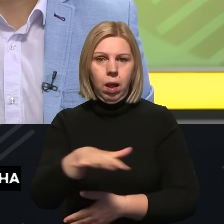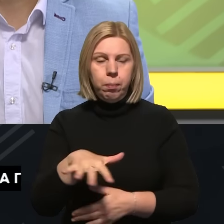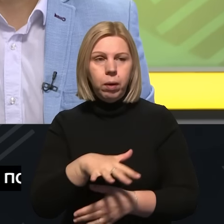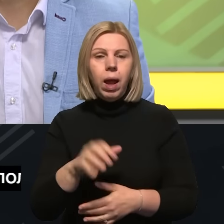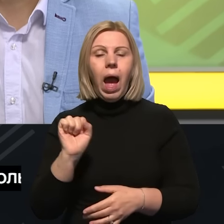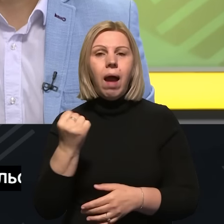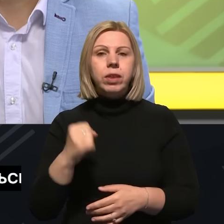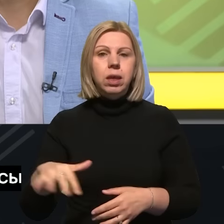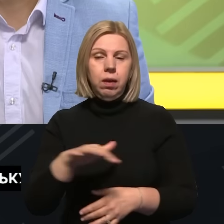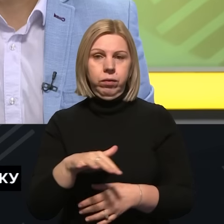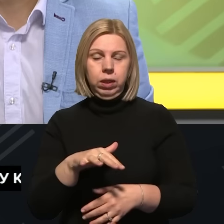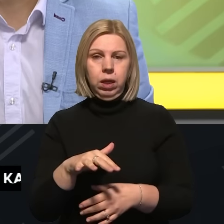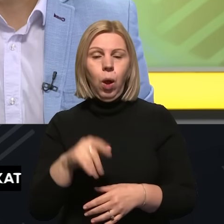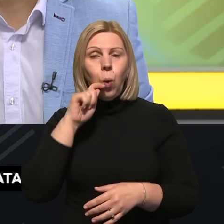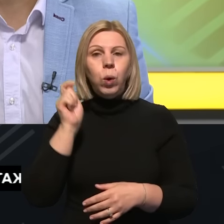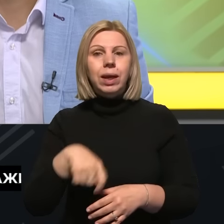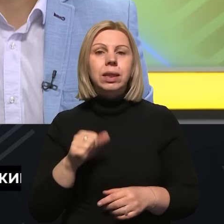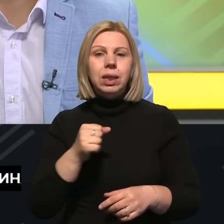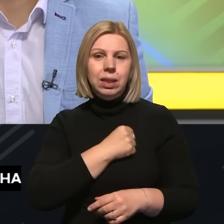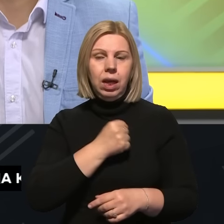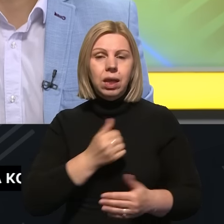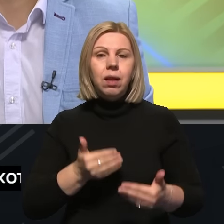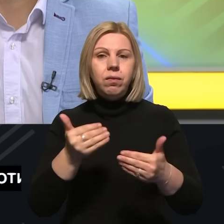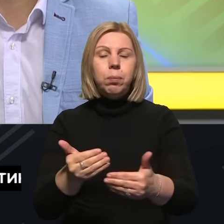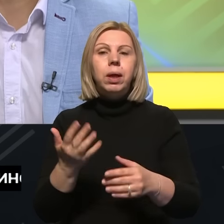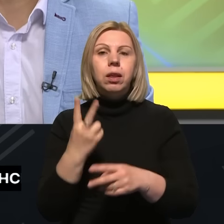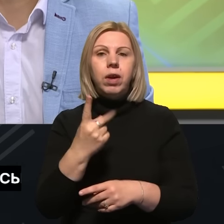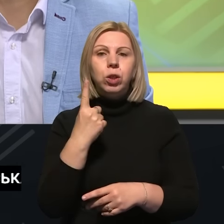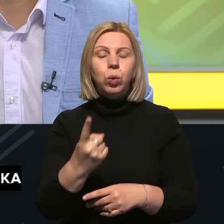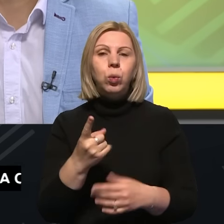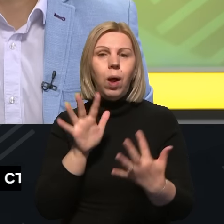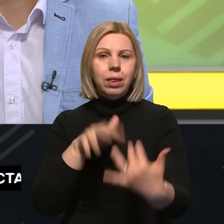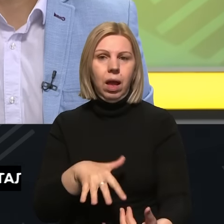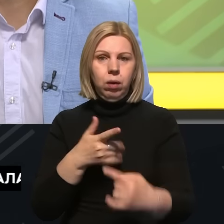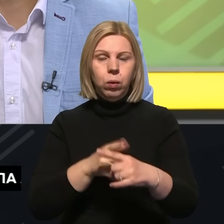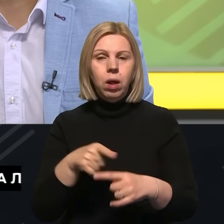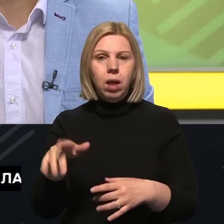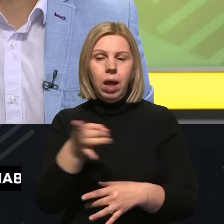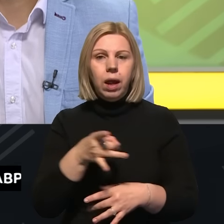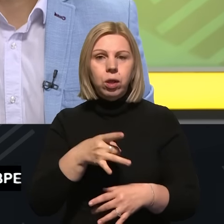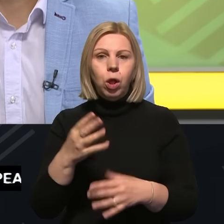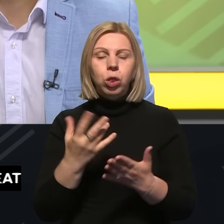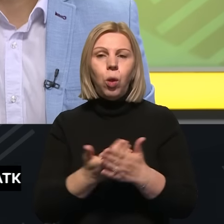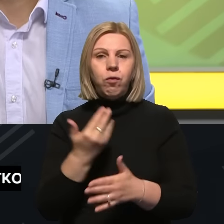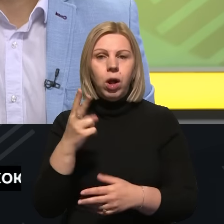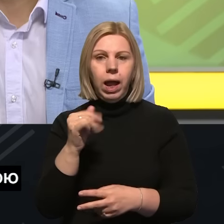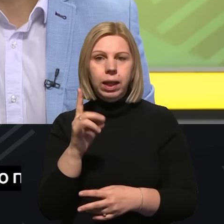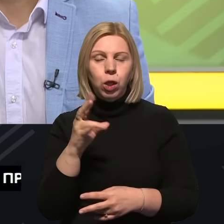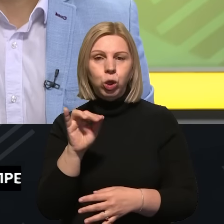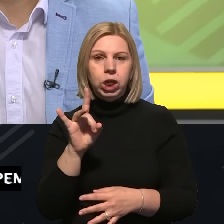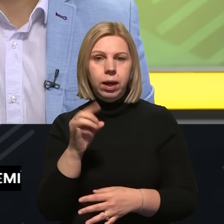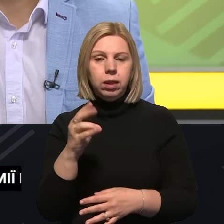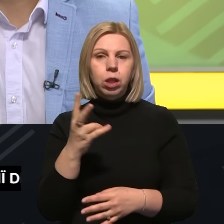Авдіївський напрямок. Українські захисники відбили 21 атаку в районах населених пунктів Новокалинове, Очеретине,